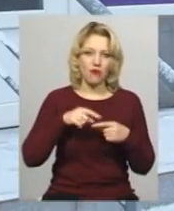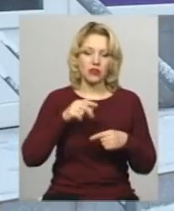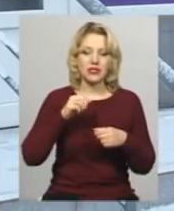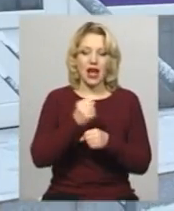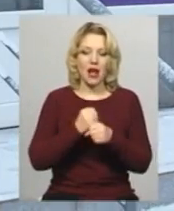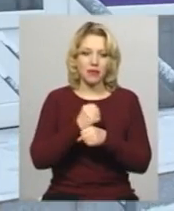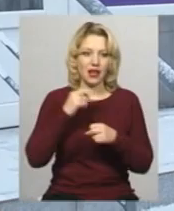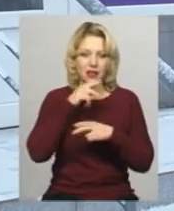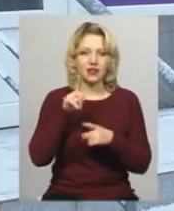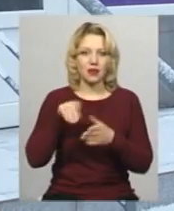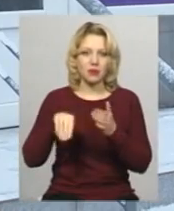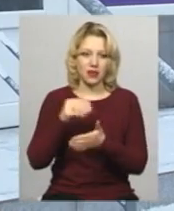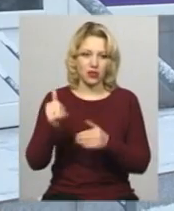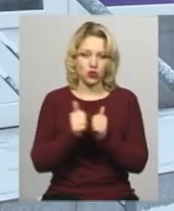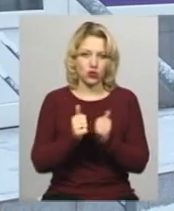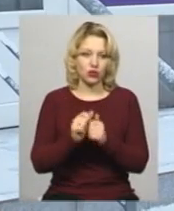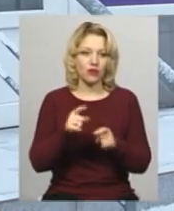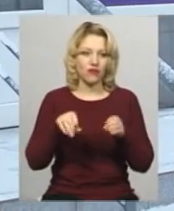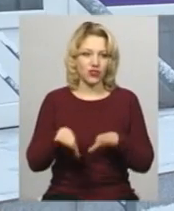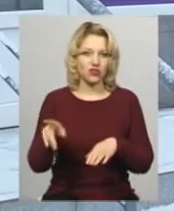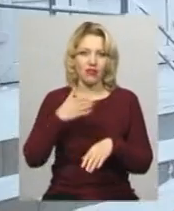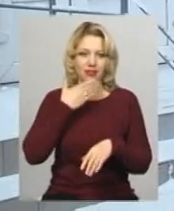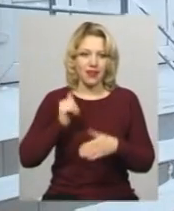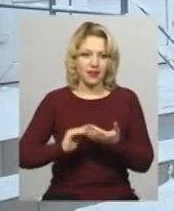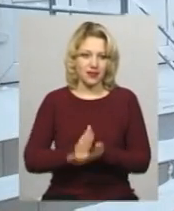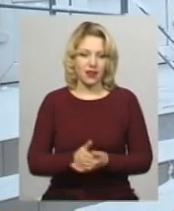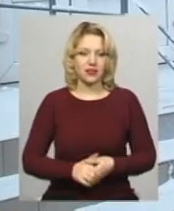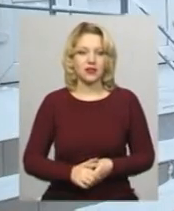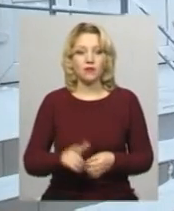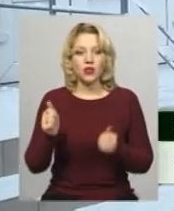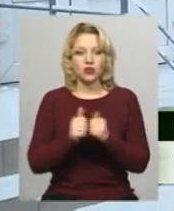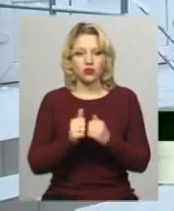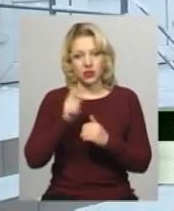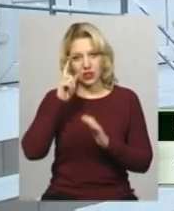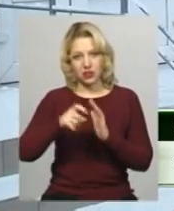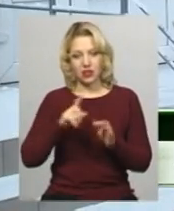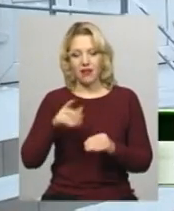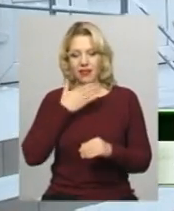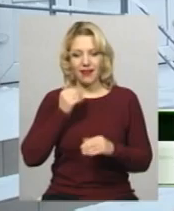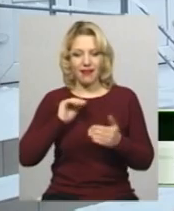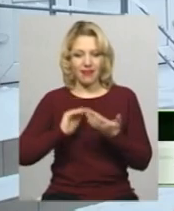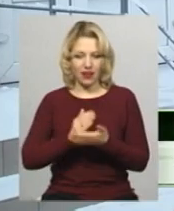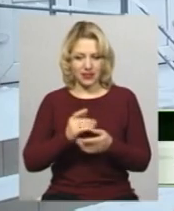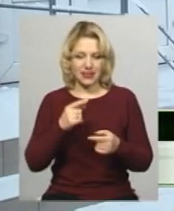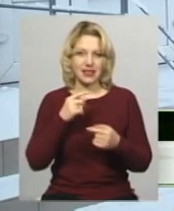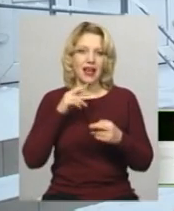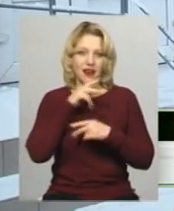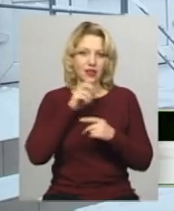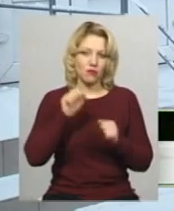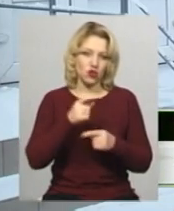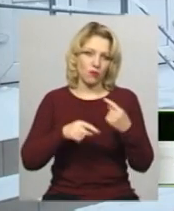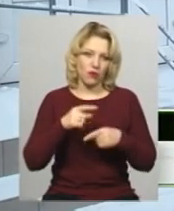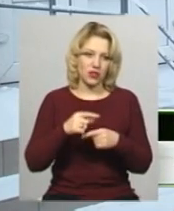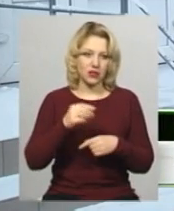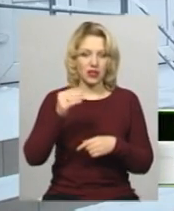які придбала її сусідка. Бо, каже, вирішила, що вони неякісні. Сусідка дізналася про те, що неякісні ліки можна повернути назад до аптеки. Вона це